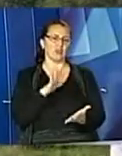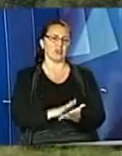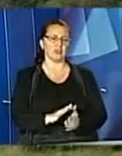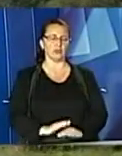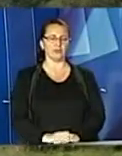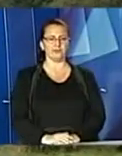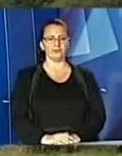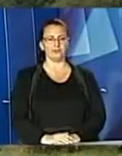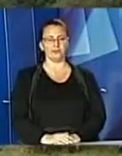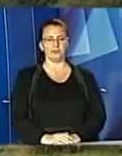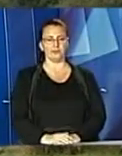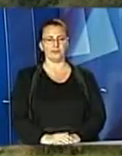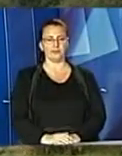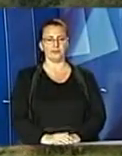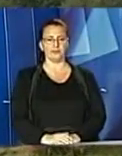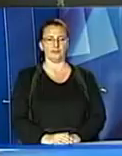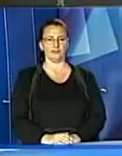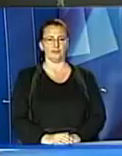Гамадин, Андрій Сладков – Новини.